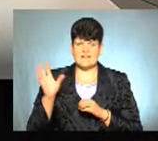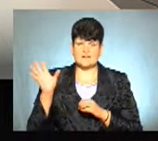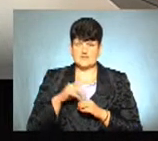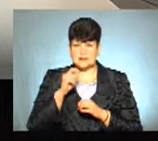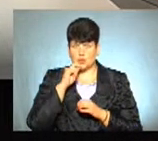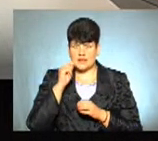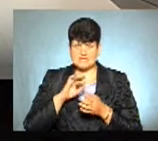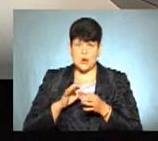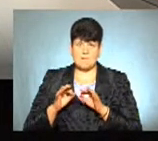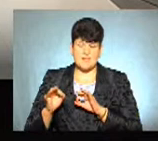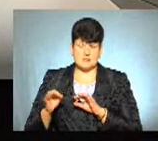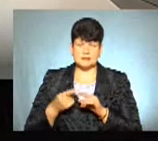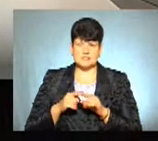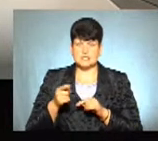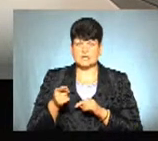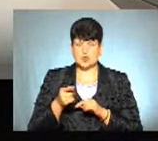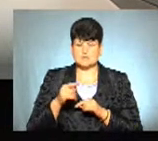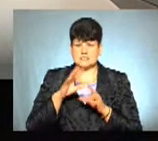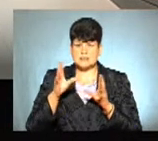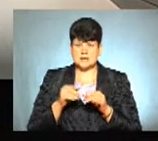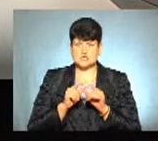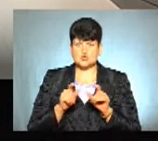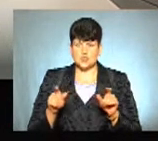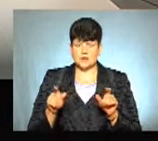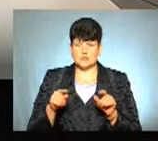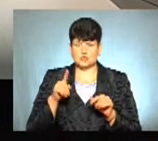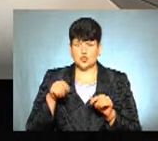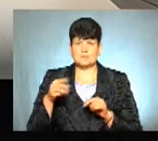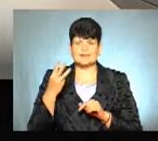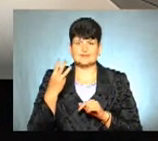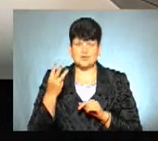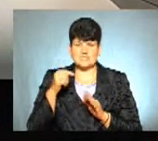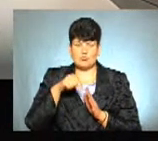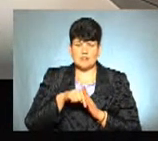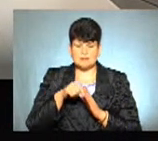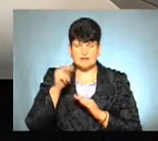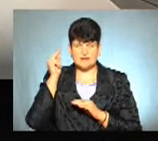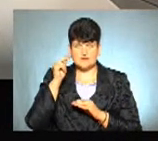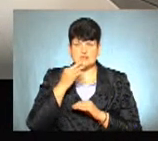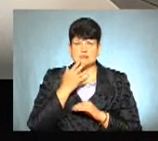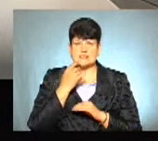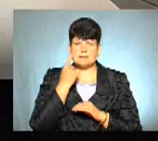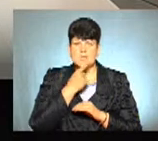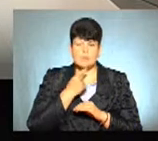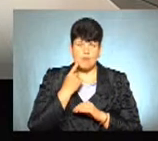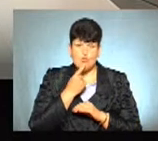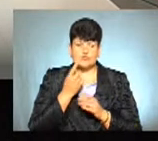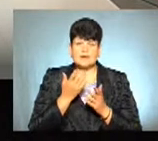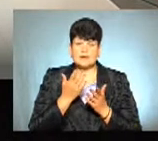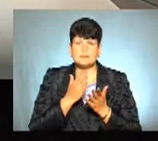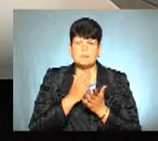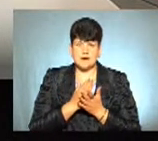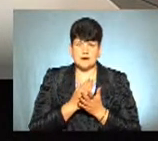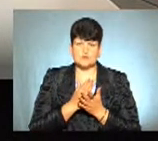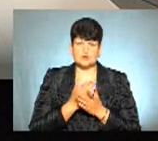олімпіадах. Це Тернопільська загальноосвітня школа номер 3 з поглибленим вивченням іноземних мов, які мають